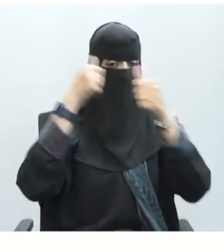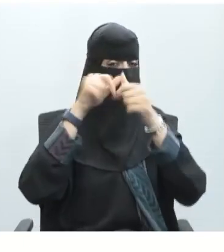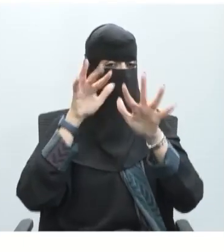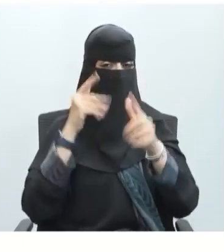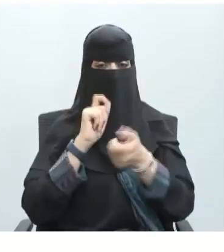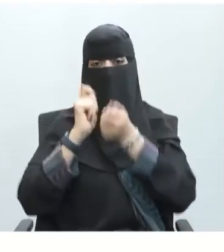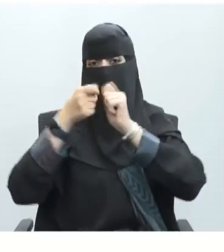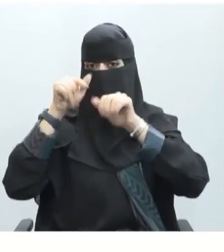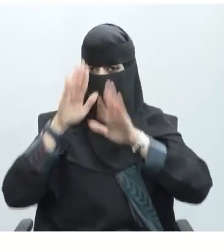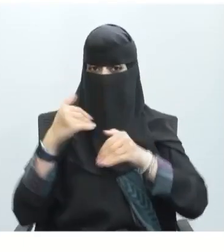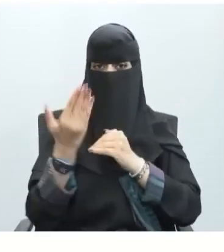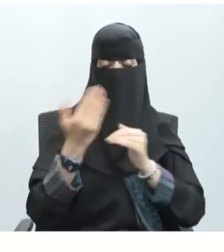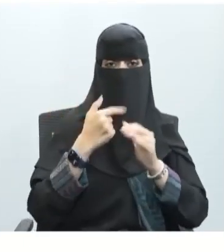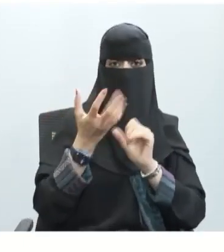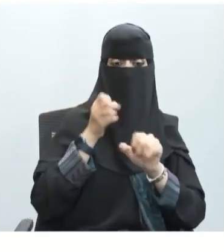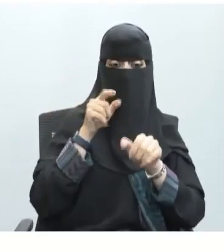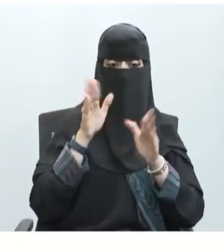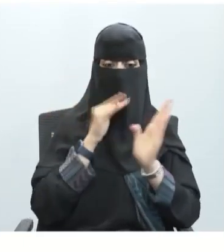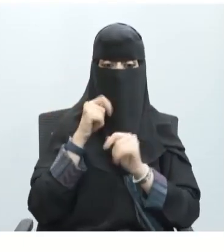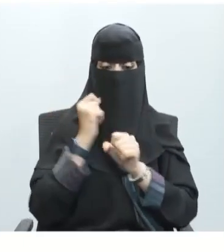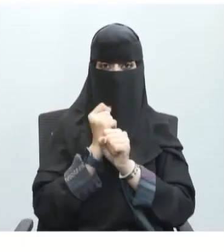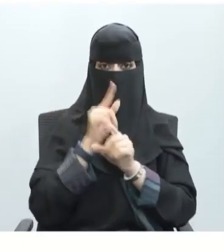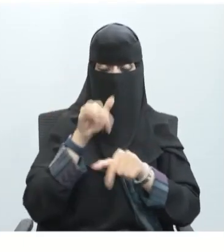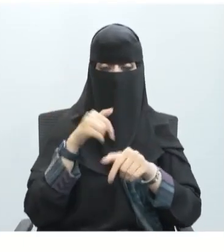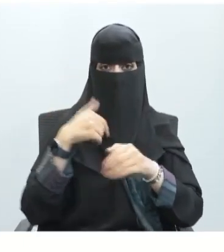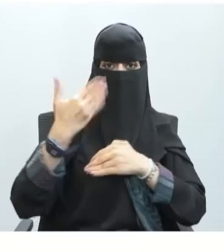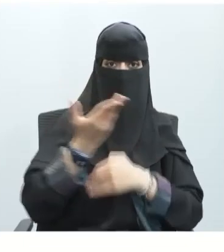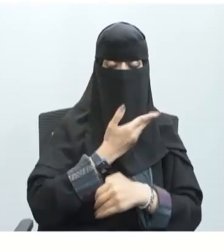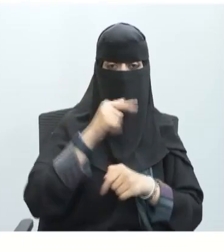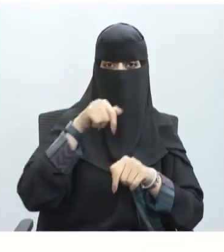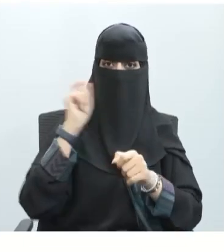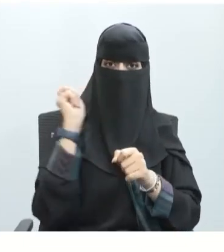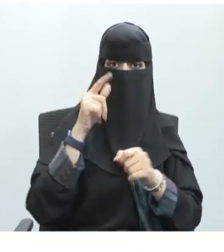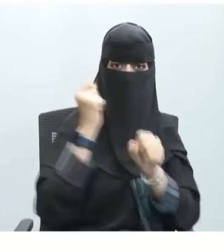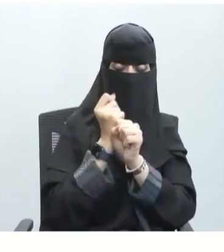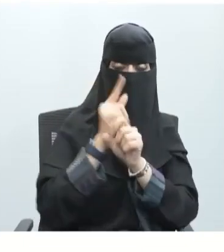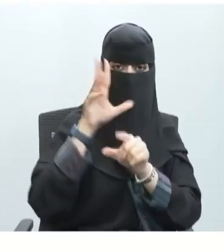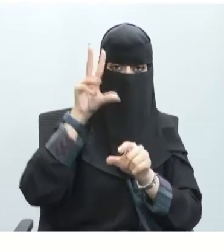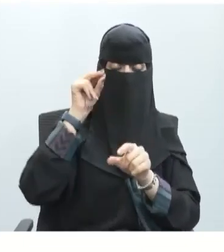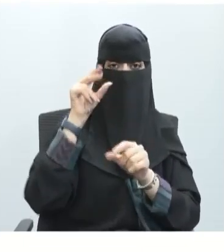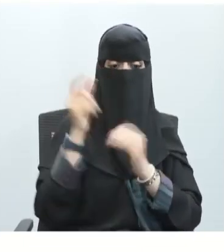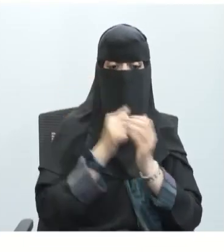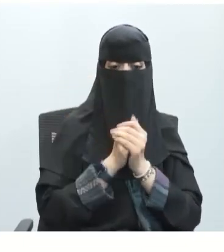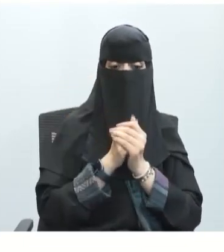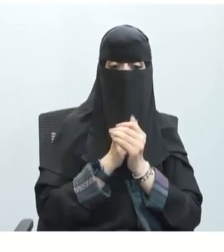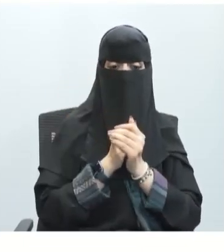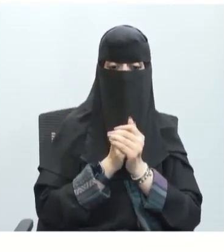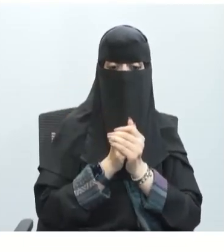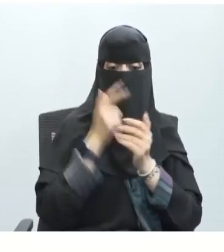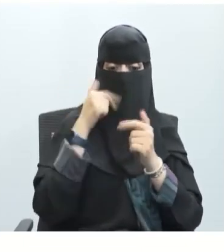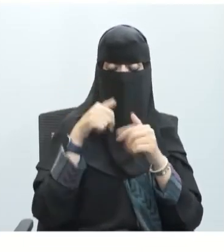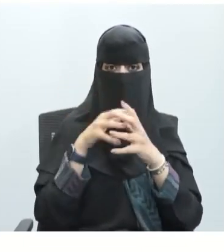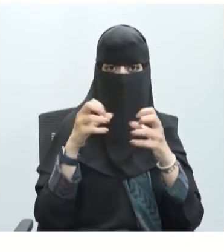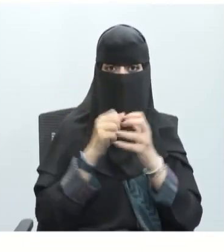للمتغيرات التي تؤثر في استجابة الشخص وتوقع تأثير كل رد فعل من عكس لرمش العين هنا سوف نظهر